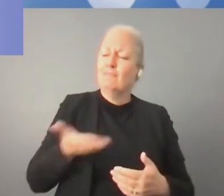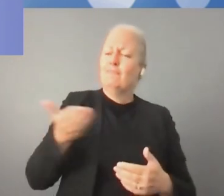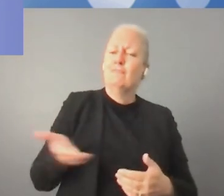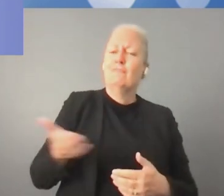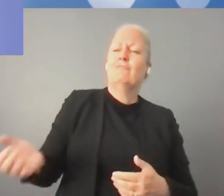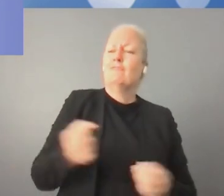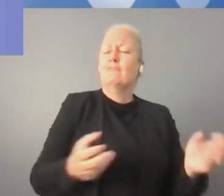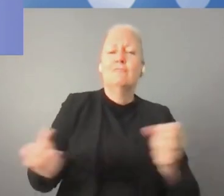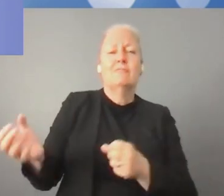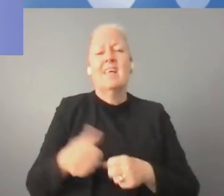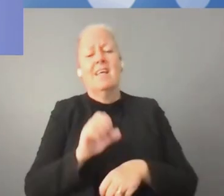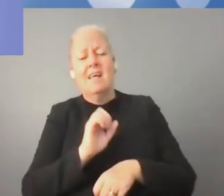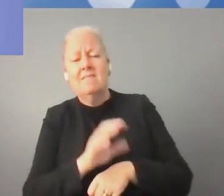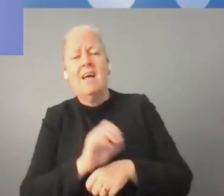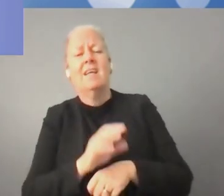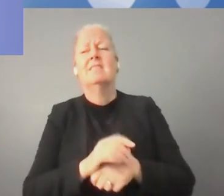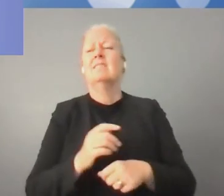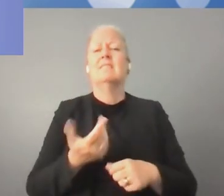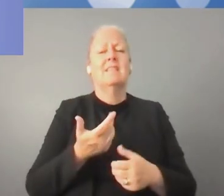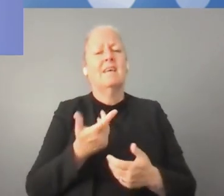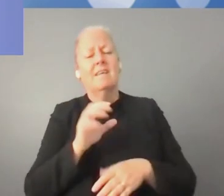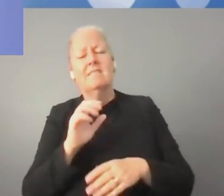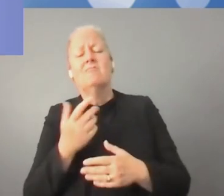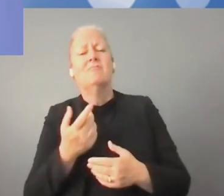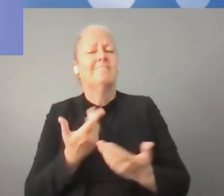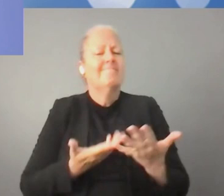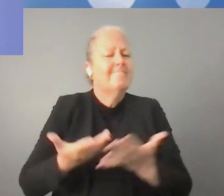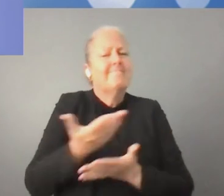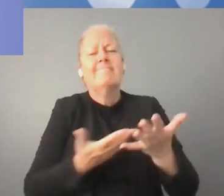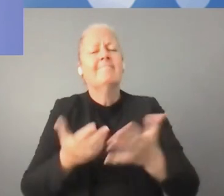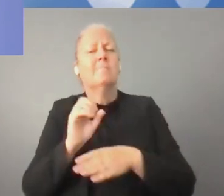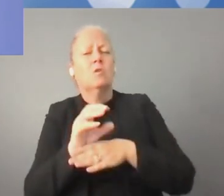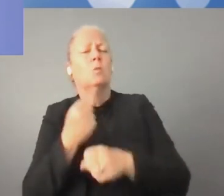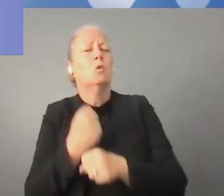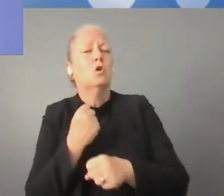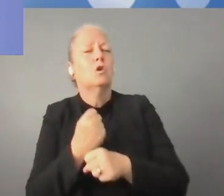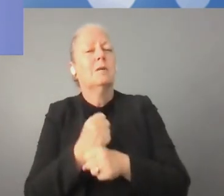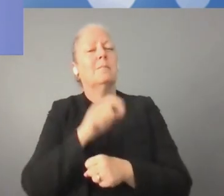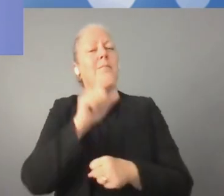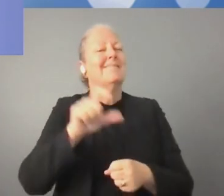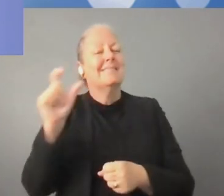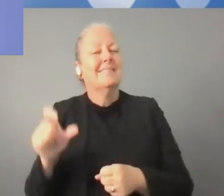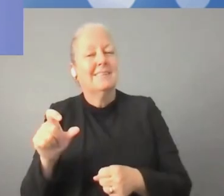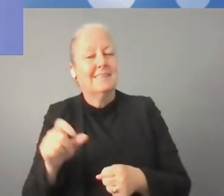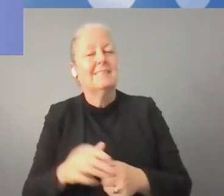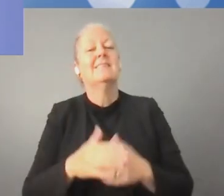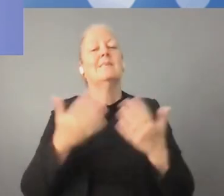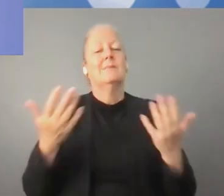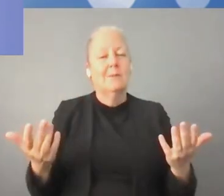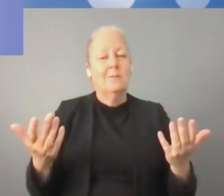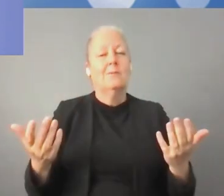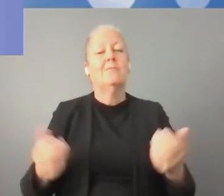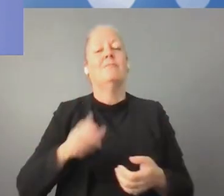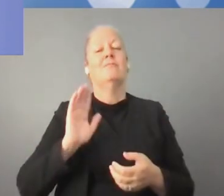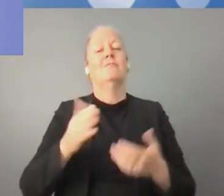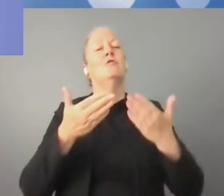الخبارة والأخصائيين في مجال الرقمي. فرنسا لديها السياسات تساعد في